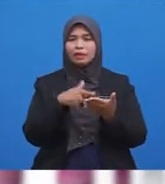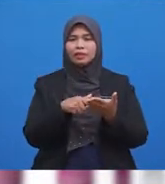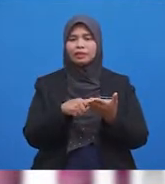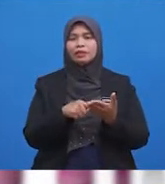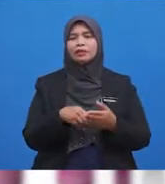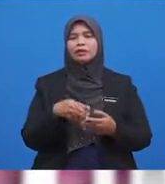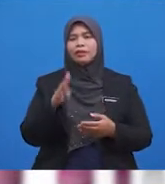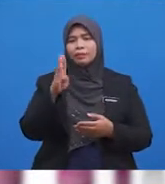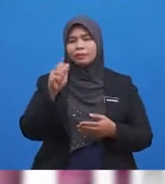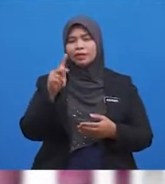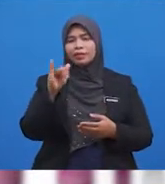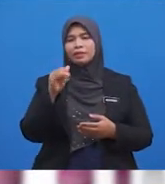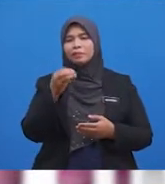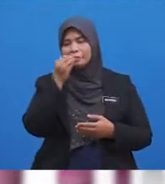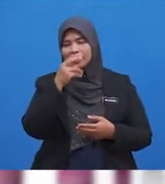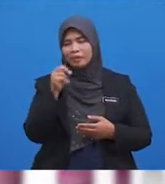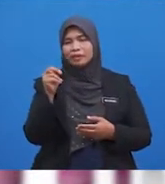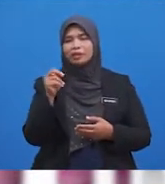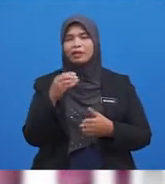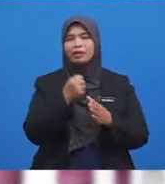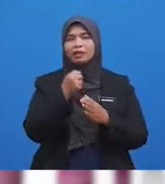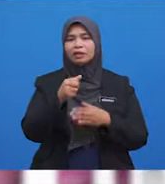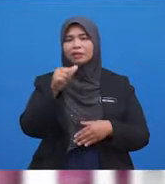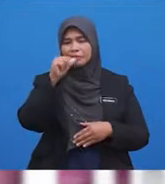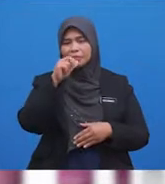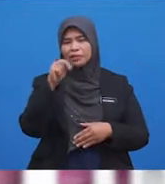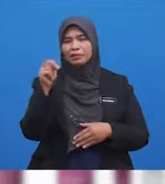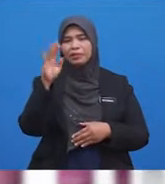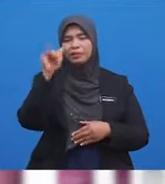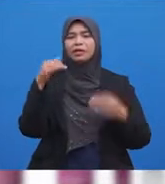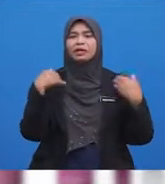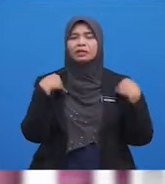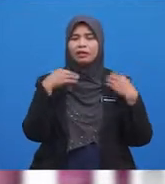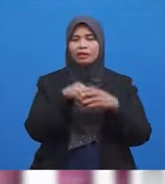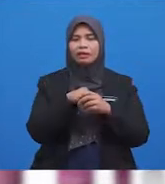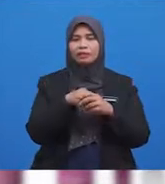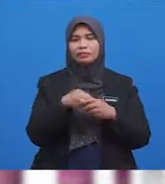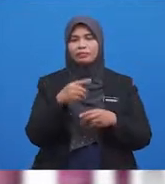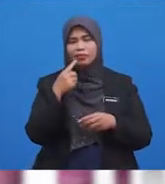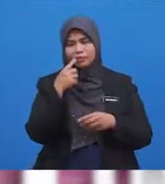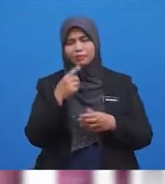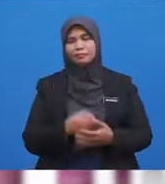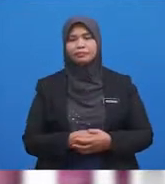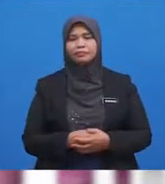Sisa Makanan Atau Minuman Yang Ada Dalam Mulut Kita